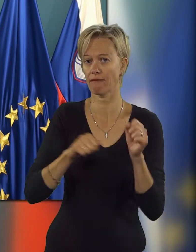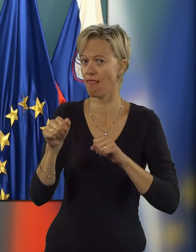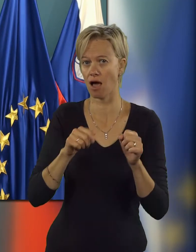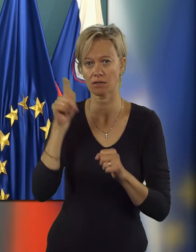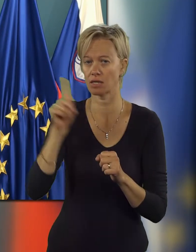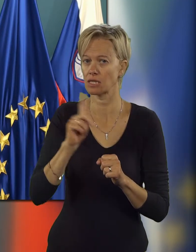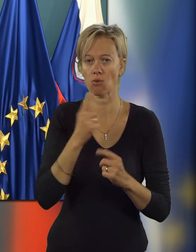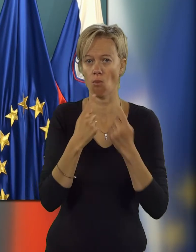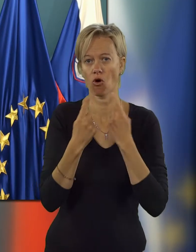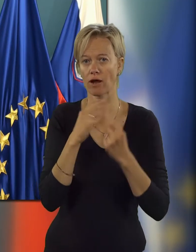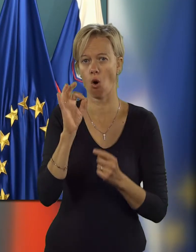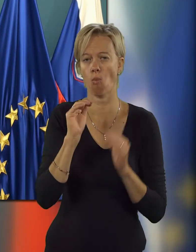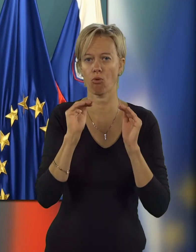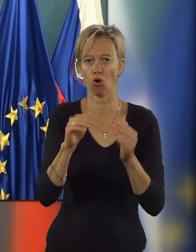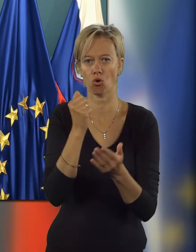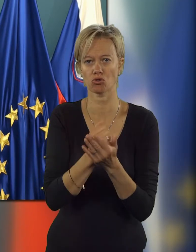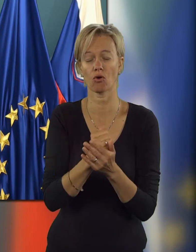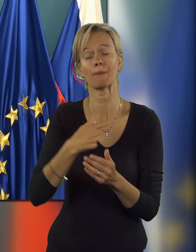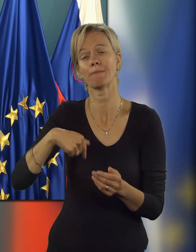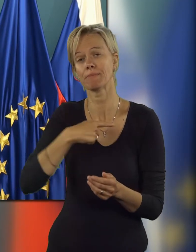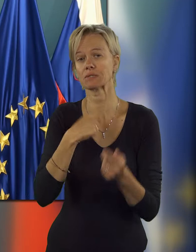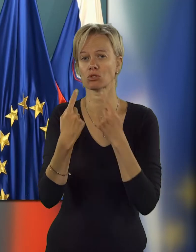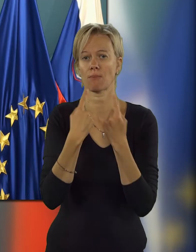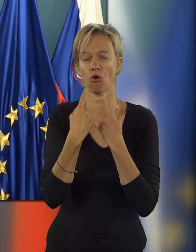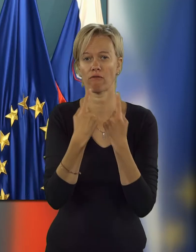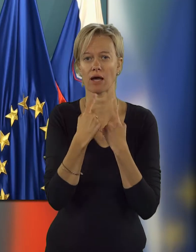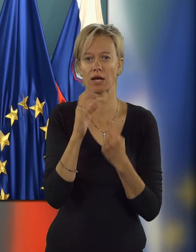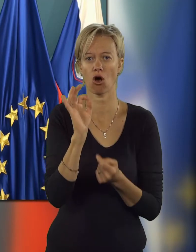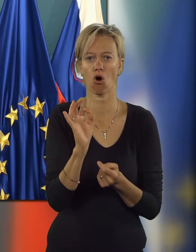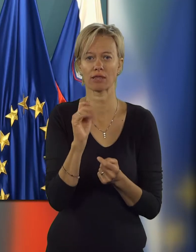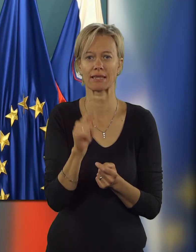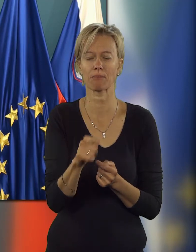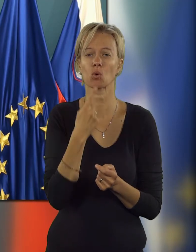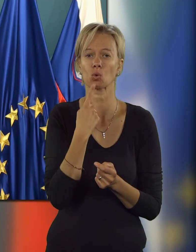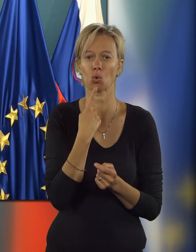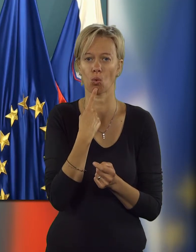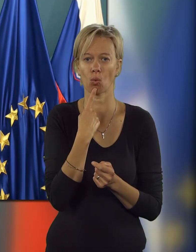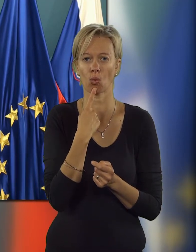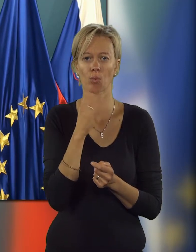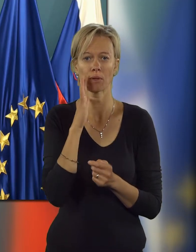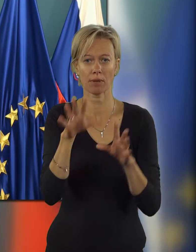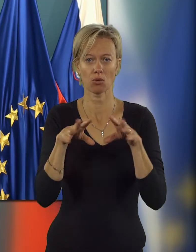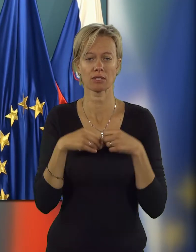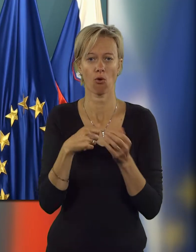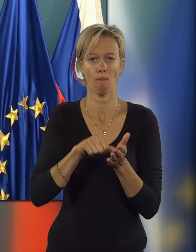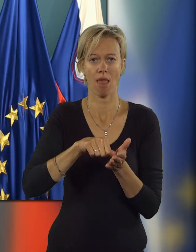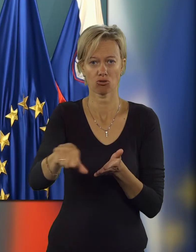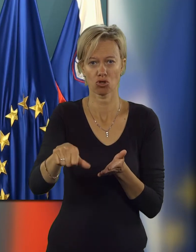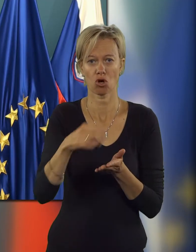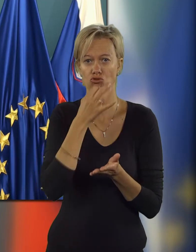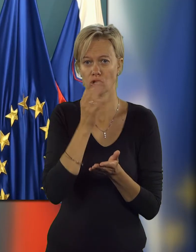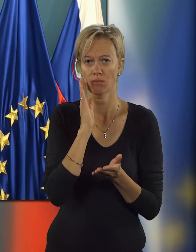vladi se nismo pogovarjali o poroštvu. Pogovarjali smo se o tem, kdo bi prevzel